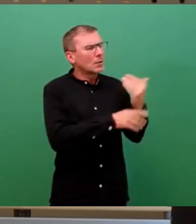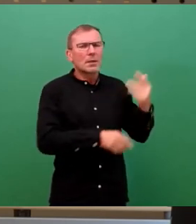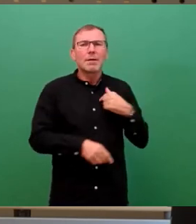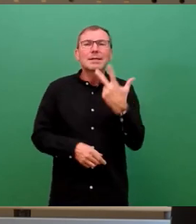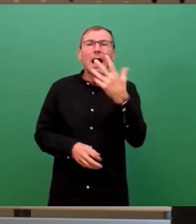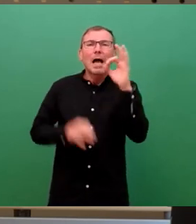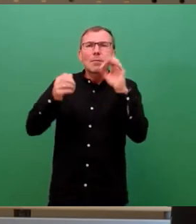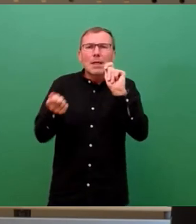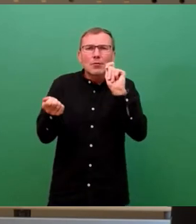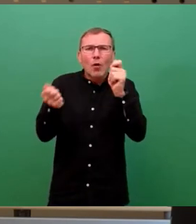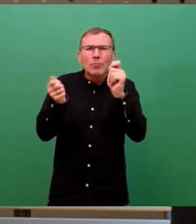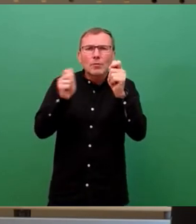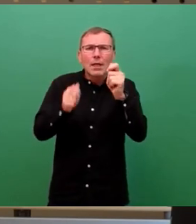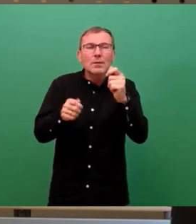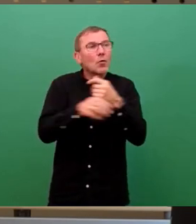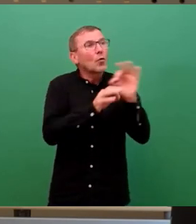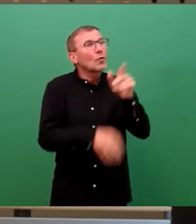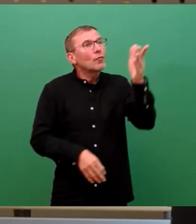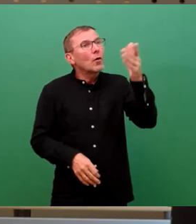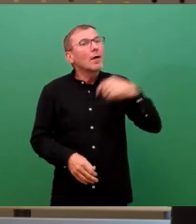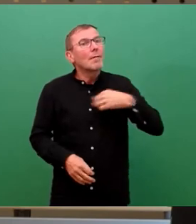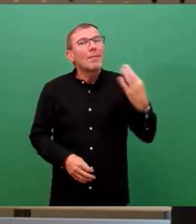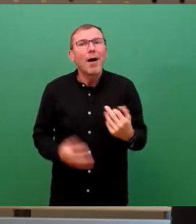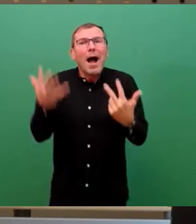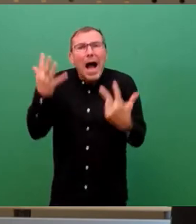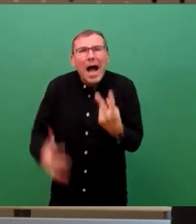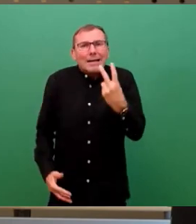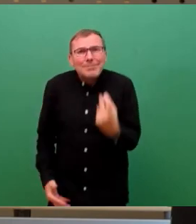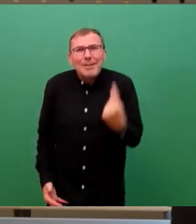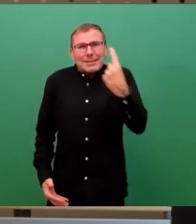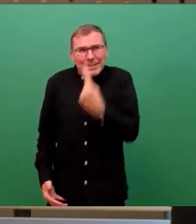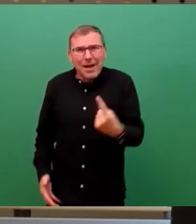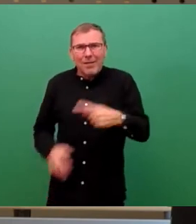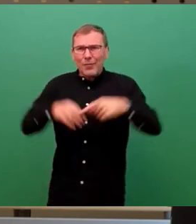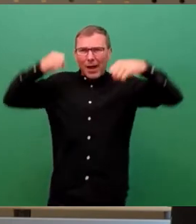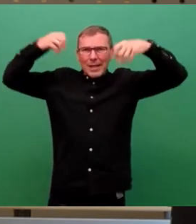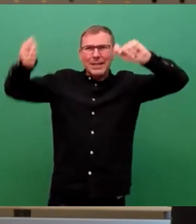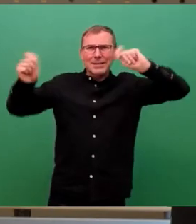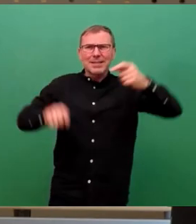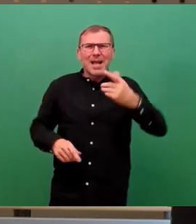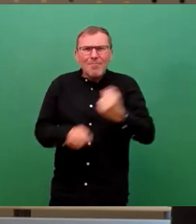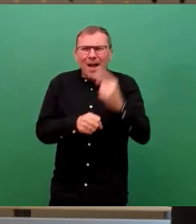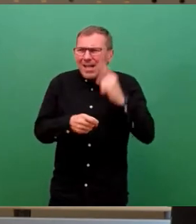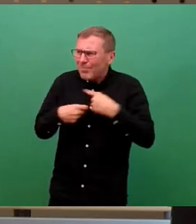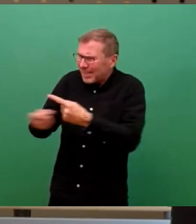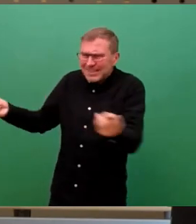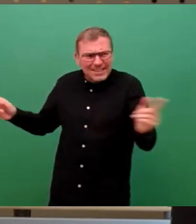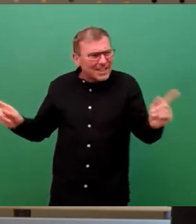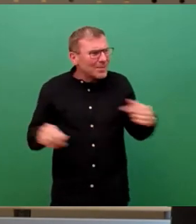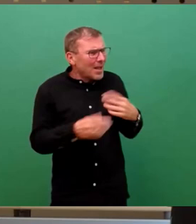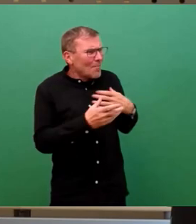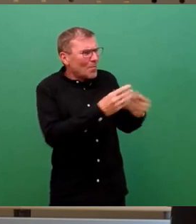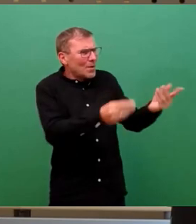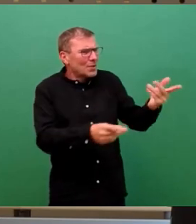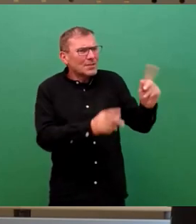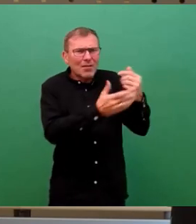brauchen wir unter grüner Führung 28 Jahre dazu. Machen Sie doch erst mal Ihre eigenen Hausaufgaben, bevor Sie auf